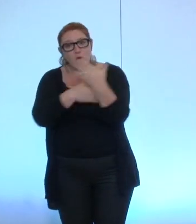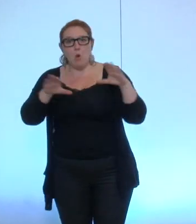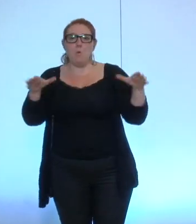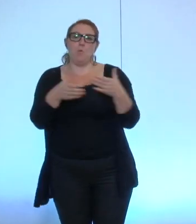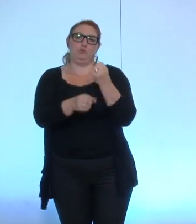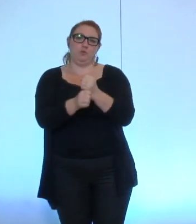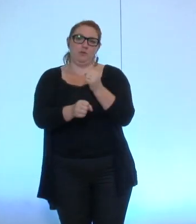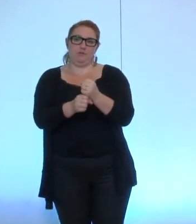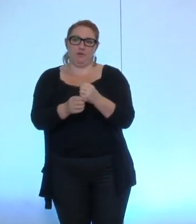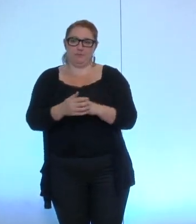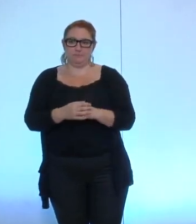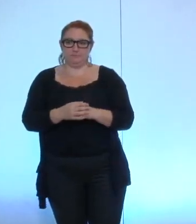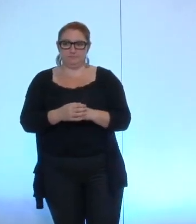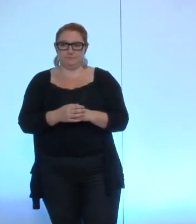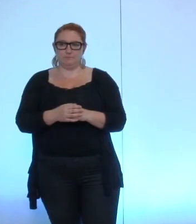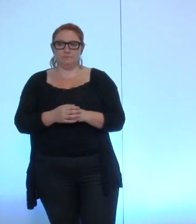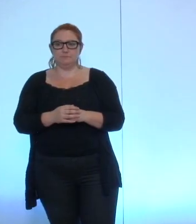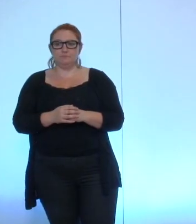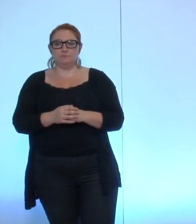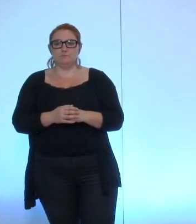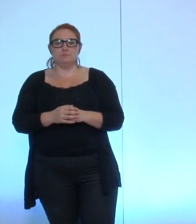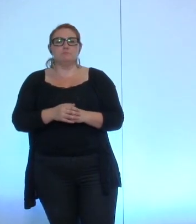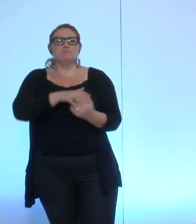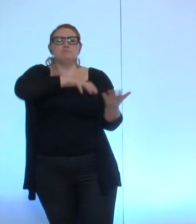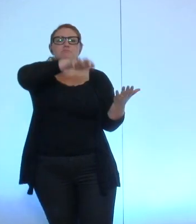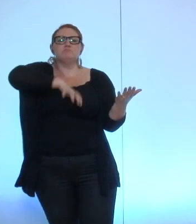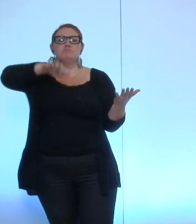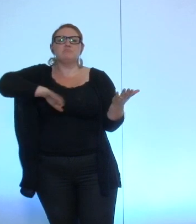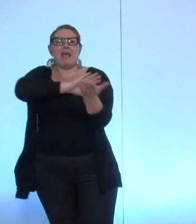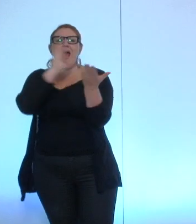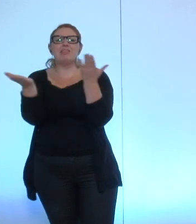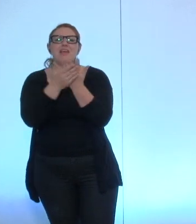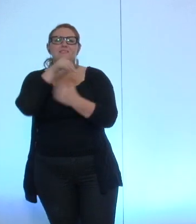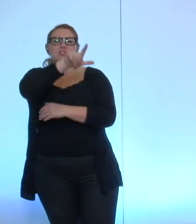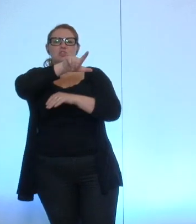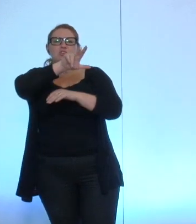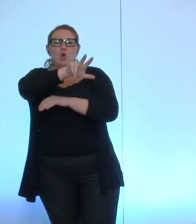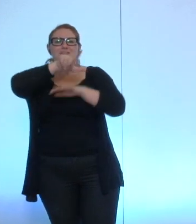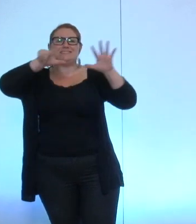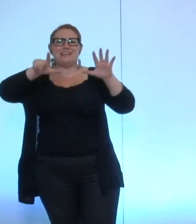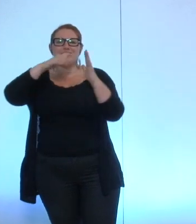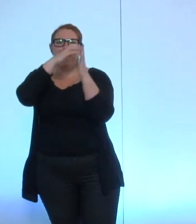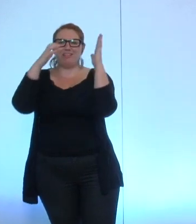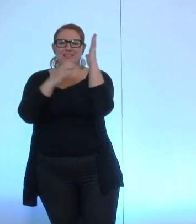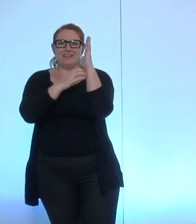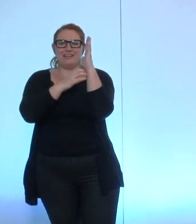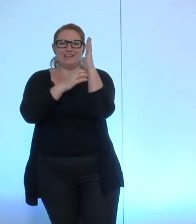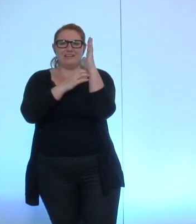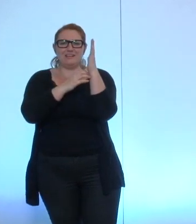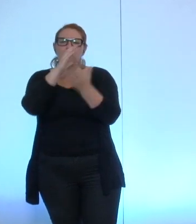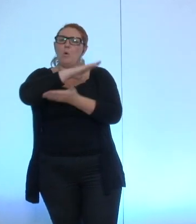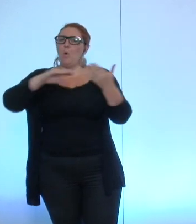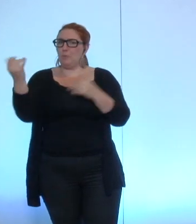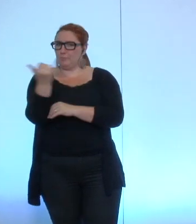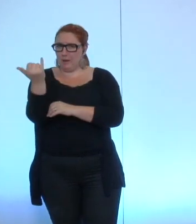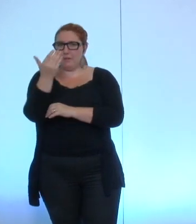Sans reprendre les 37 articles que vous avez en annexe de la délibération, je vais pointer quelques axes, grands